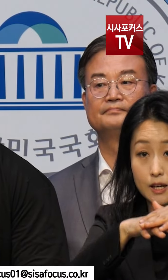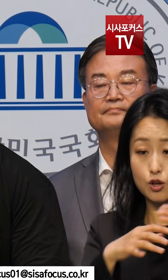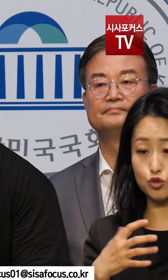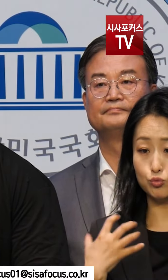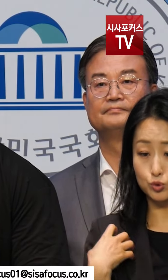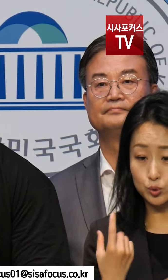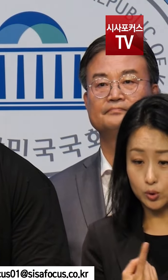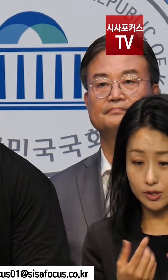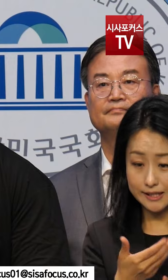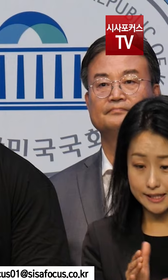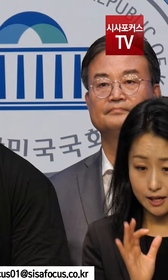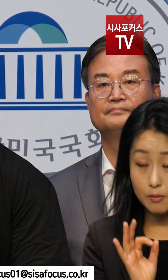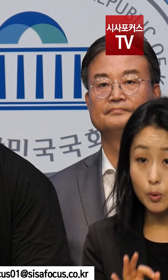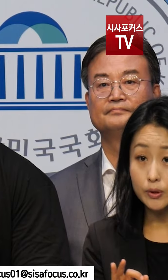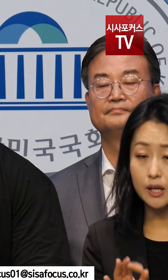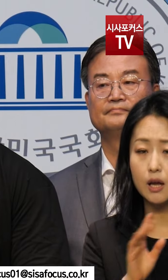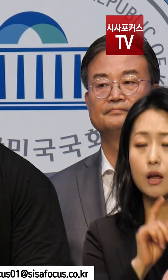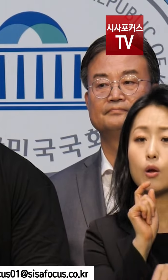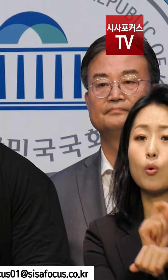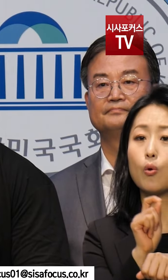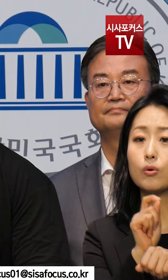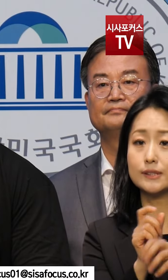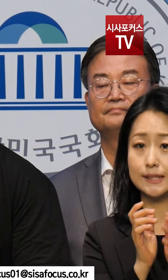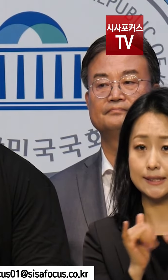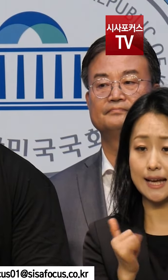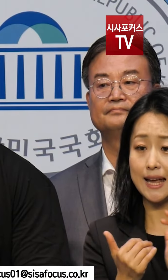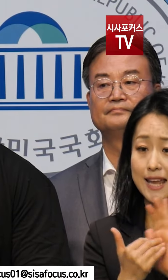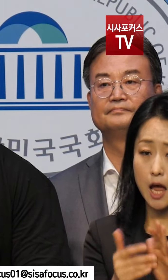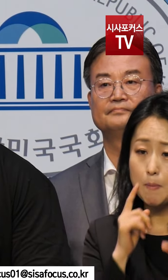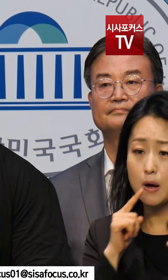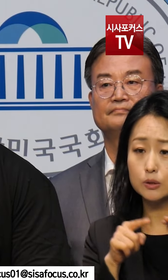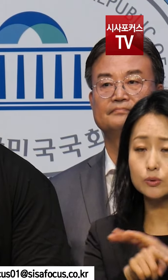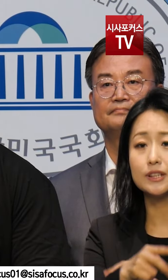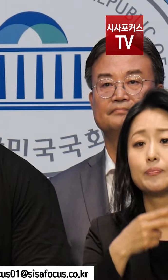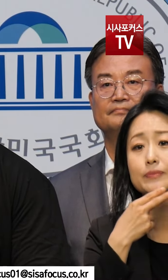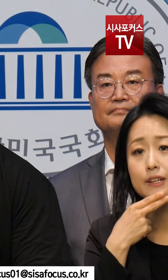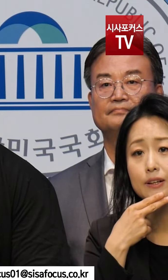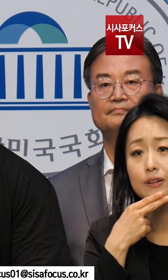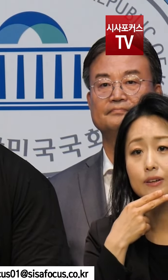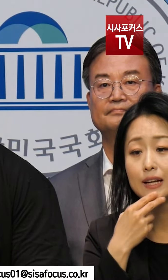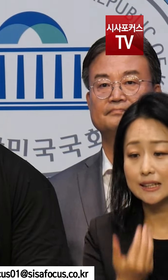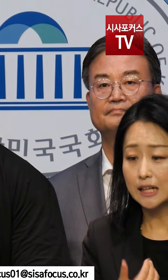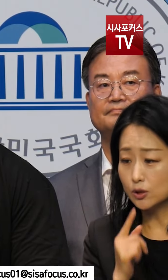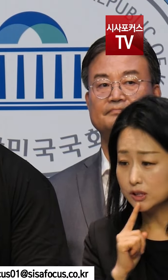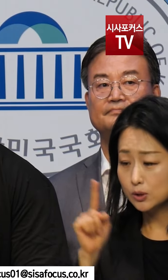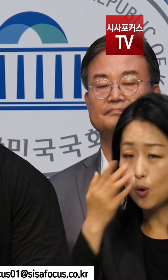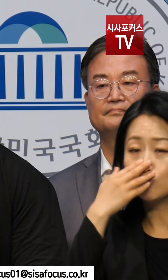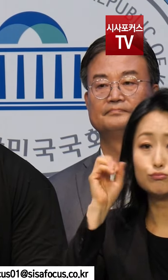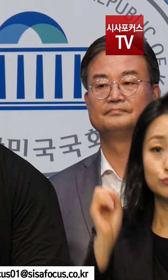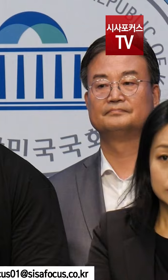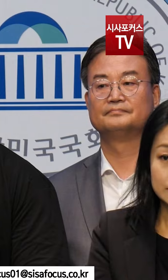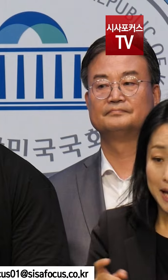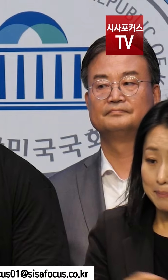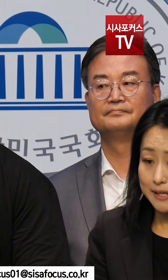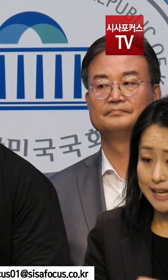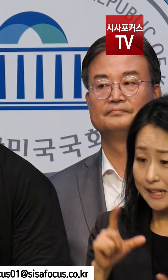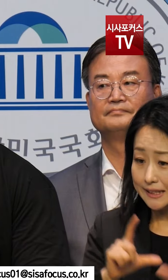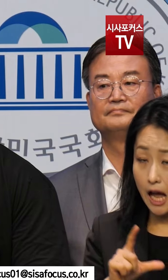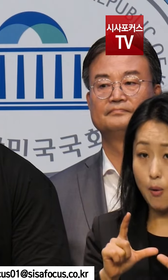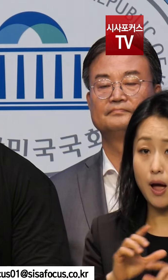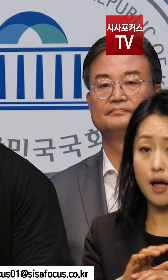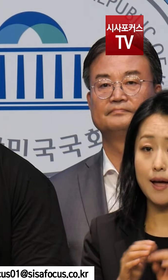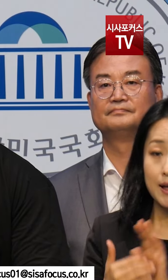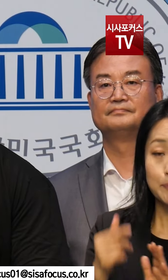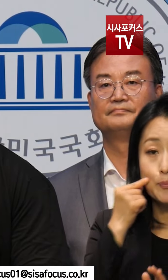결과에 따르면 다수의 공직자들이 예방 조치를 취하지 않고 사전신고를 무시하며 비상상황에 대응하지